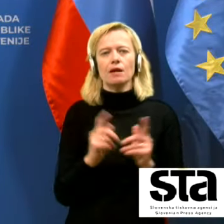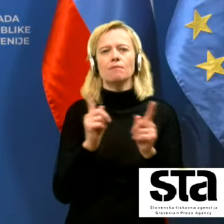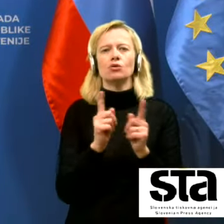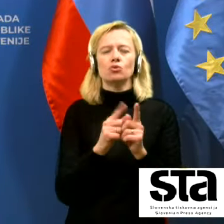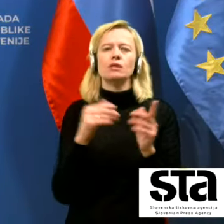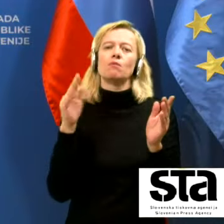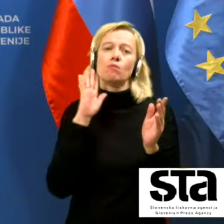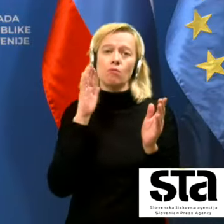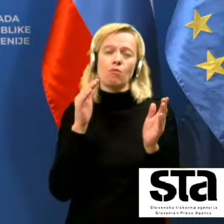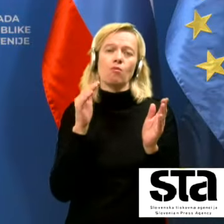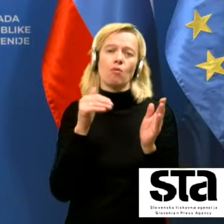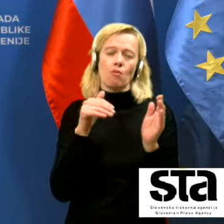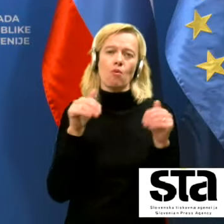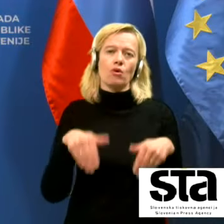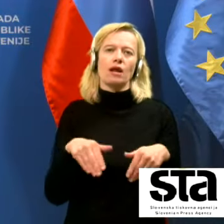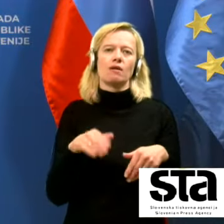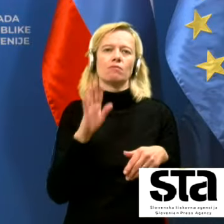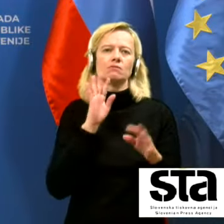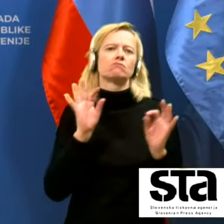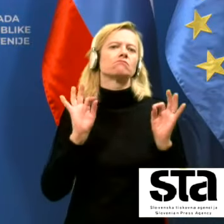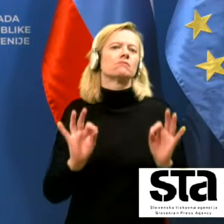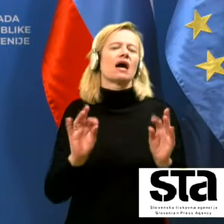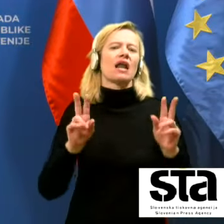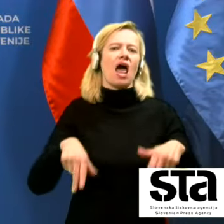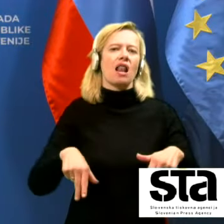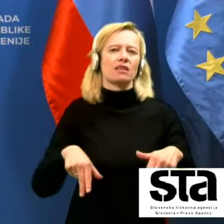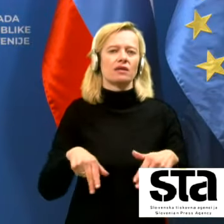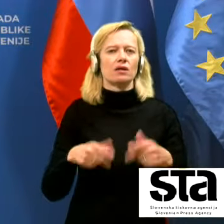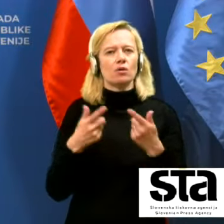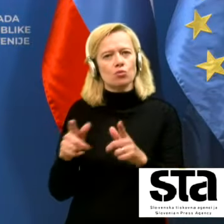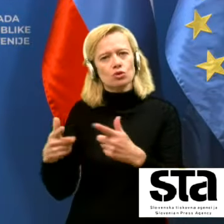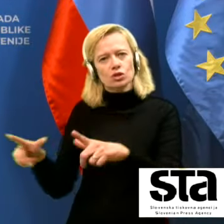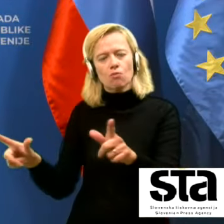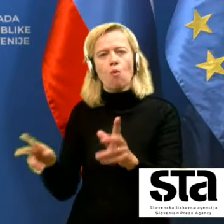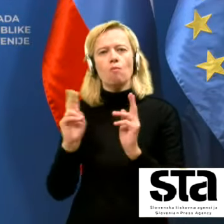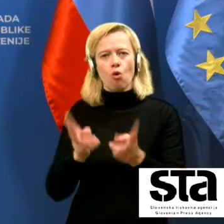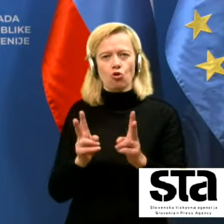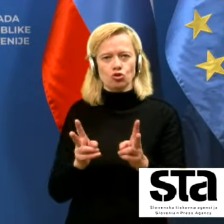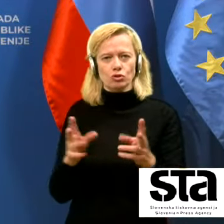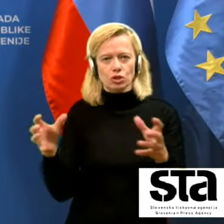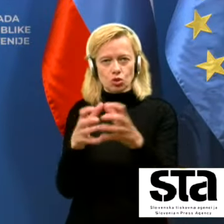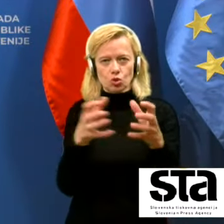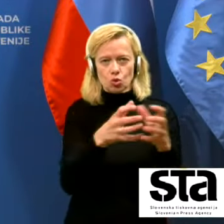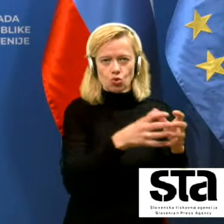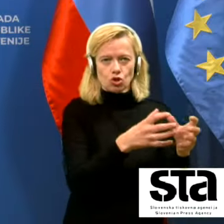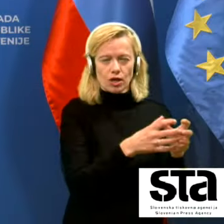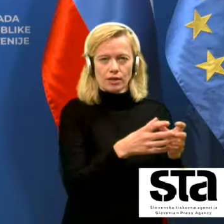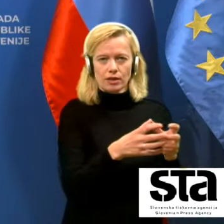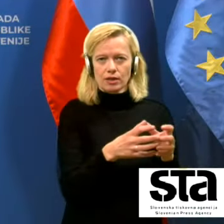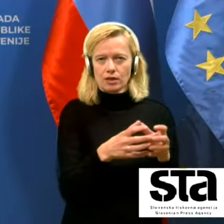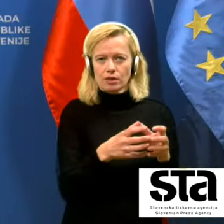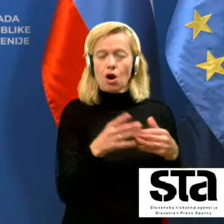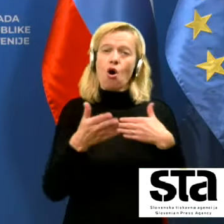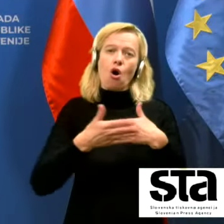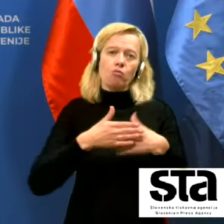realni, da dopustimo tudi nekatere možnosti druženja v tem obdobju, ob sveda vseh previdnostnih ukrepih.